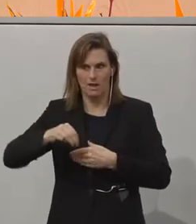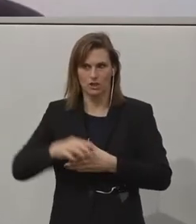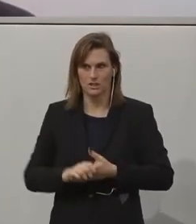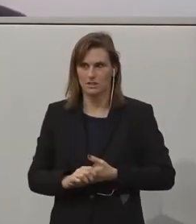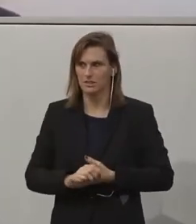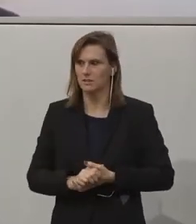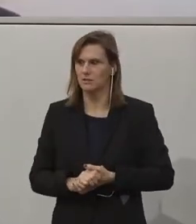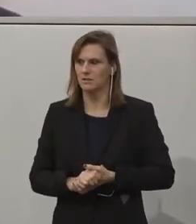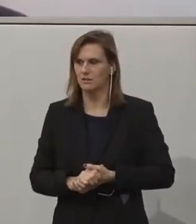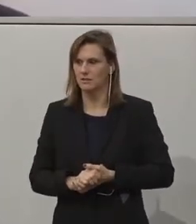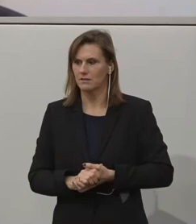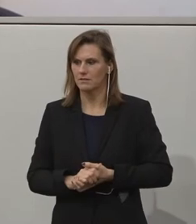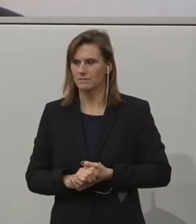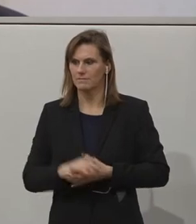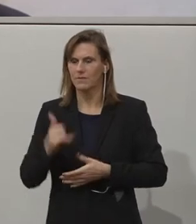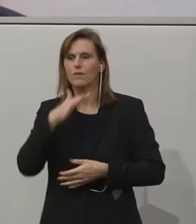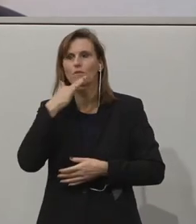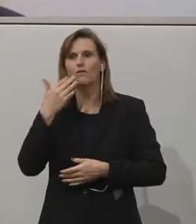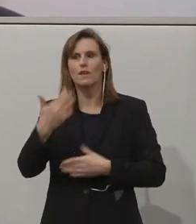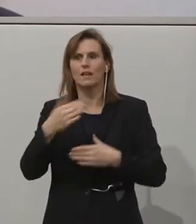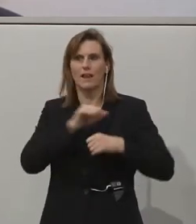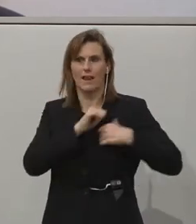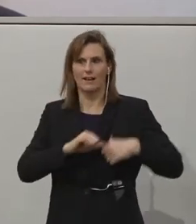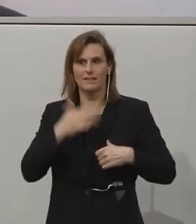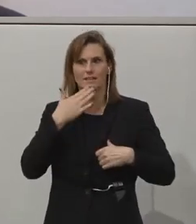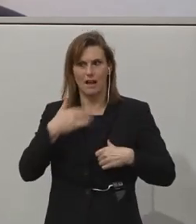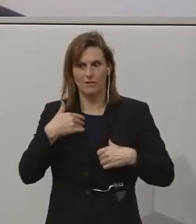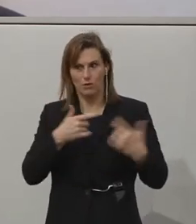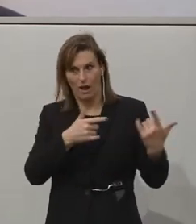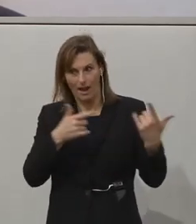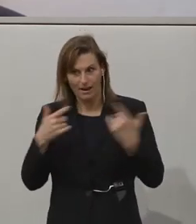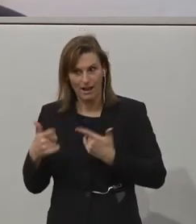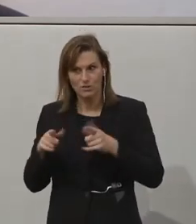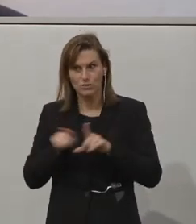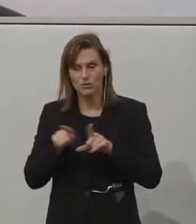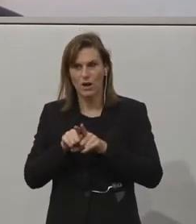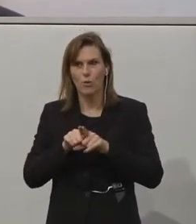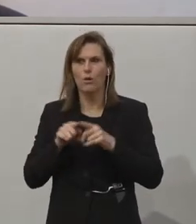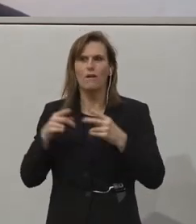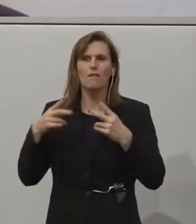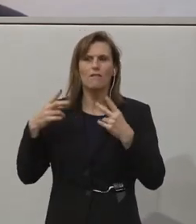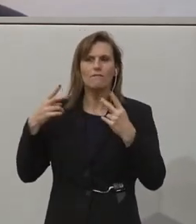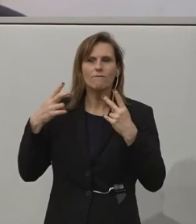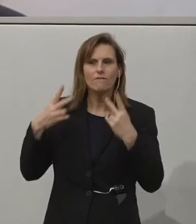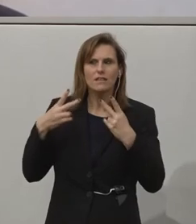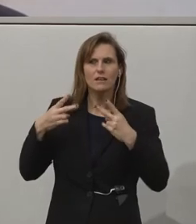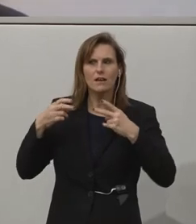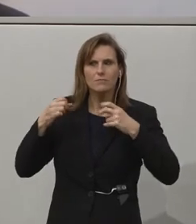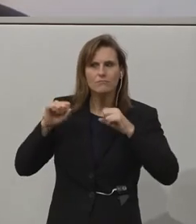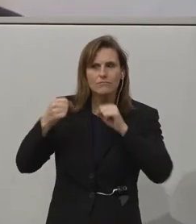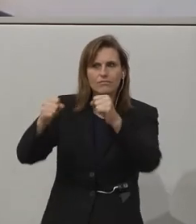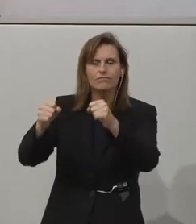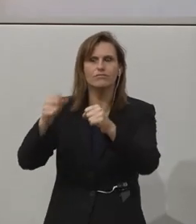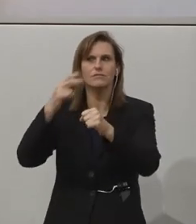Ja, vielen herzlichen Dank für die Einladung und für diese ganz wichtige Initiative, die